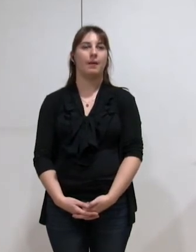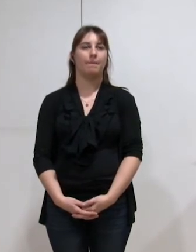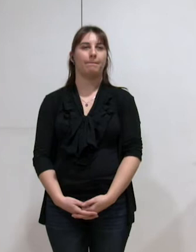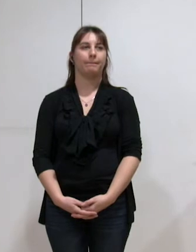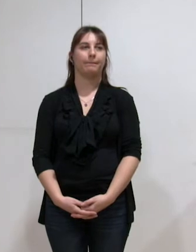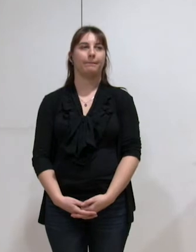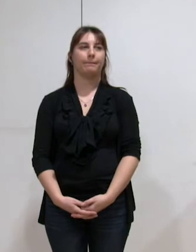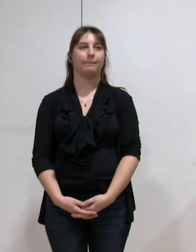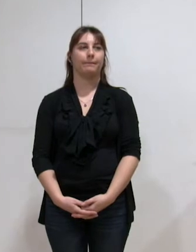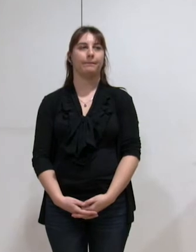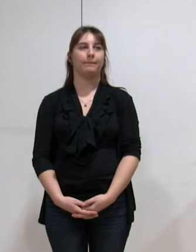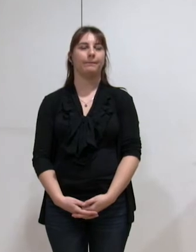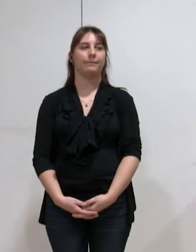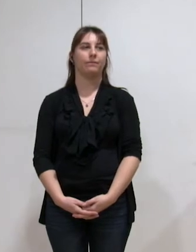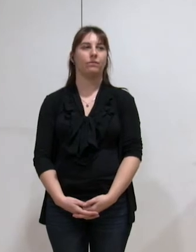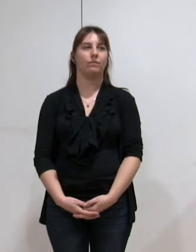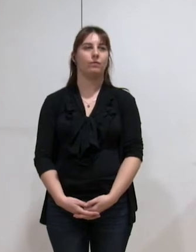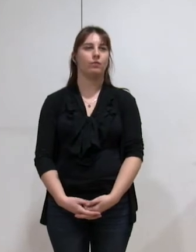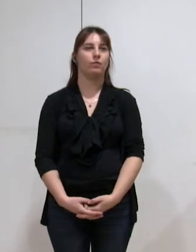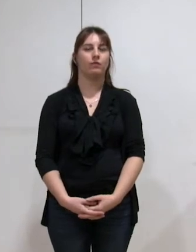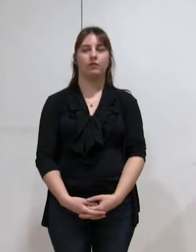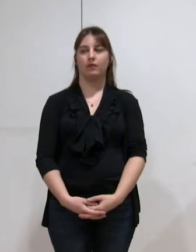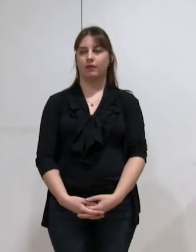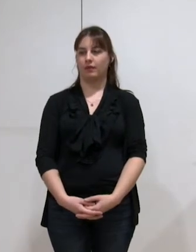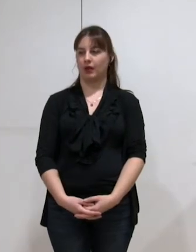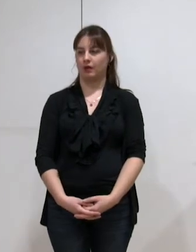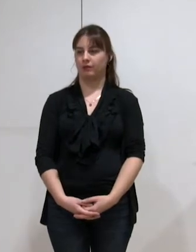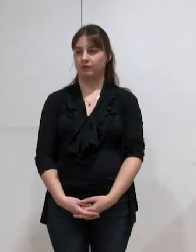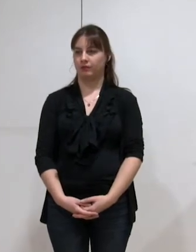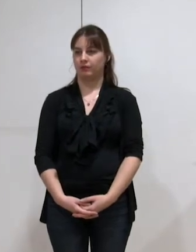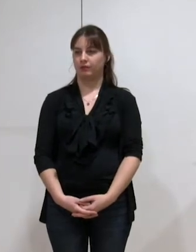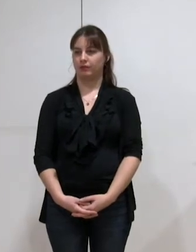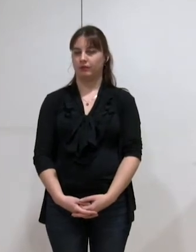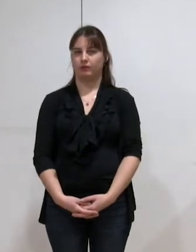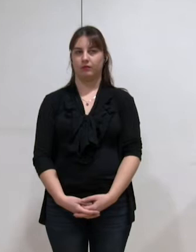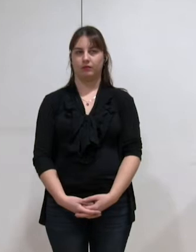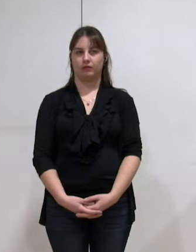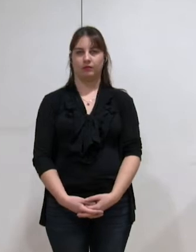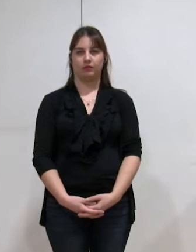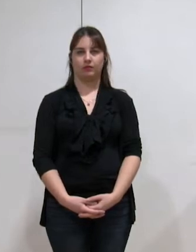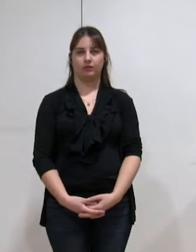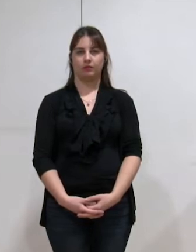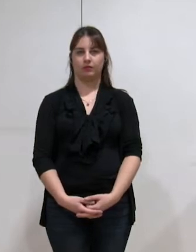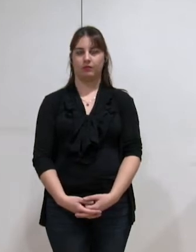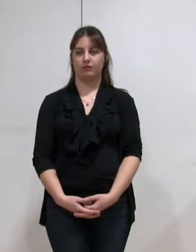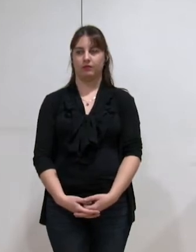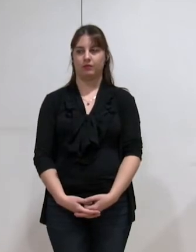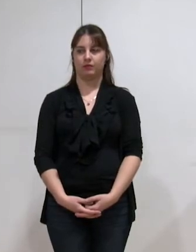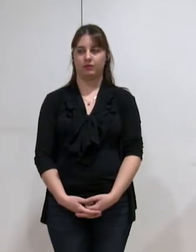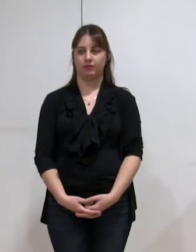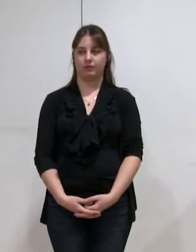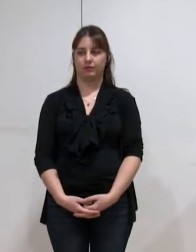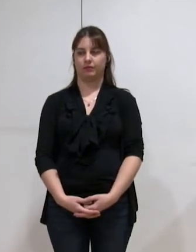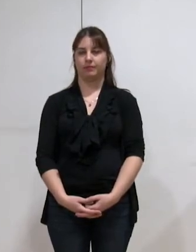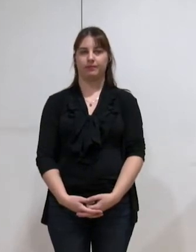Sylvie Pelafiné donne pouvoir à M. Cazenave pour la soirée. Alain Breuil. Mireille Dornano. L